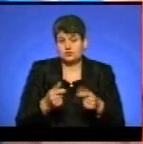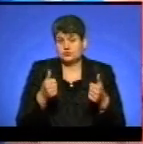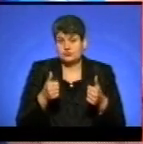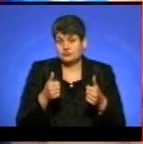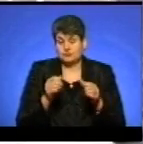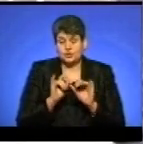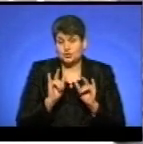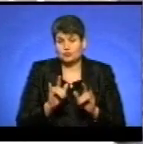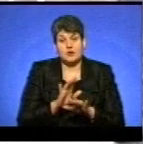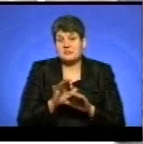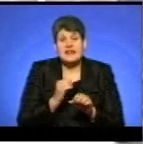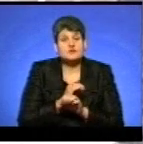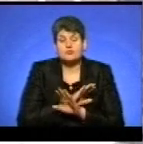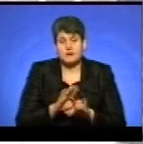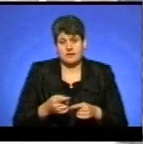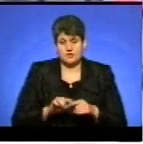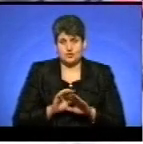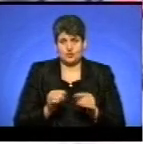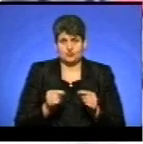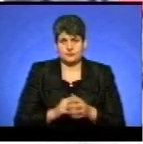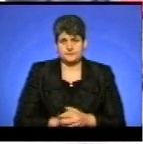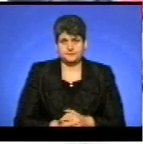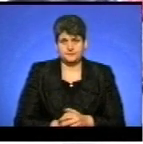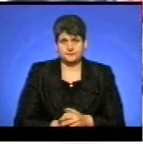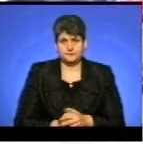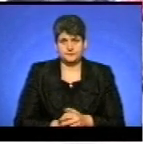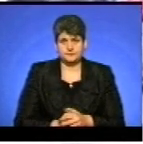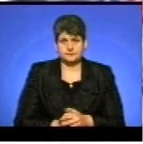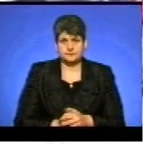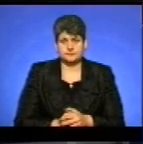повторила точно. Богдан Боденчук, Андрій Бодак – новини.